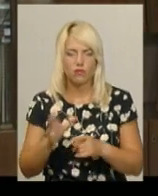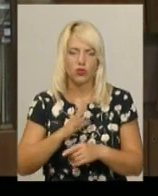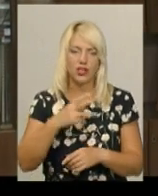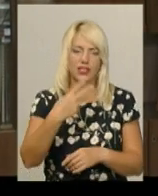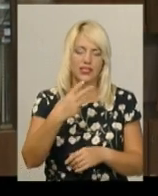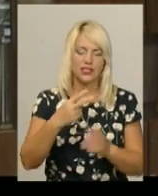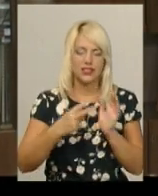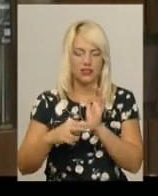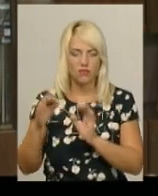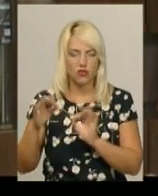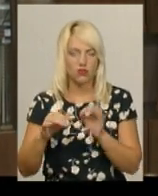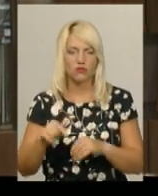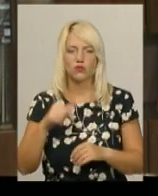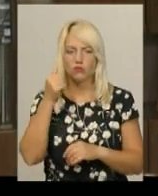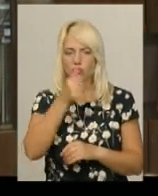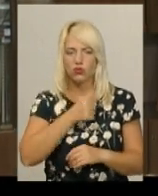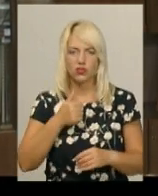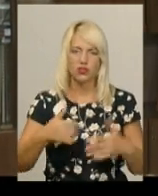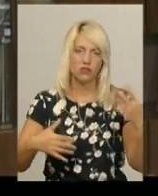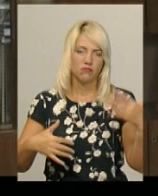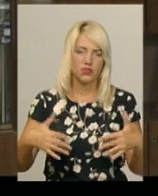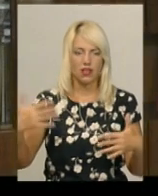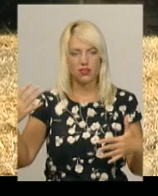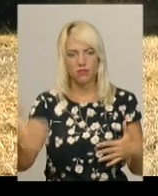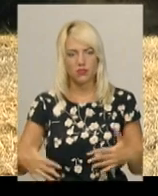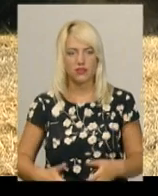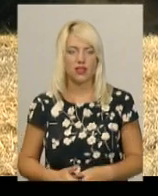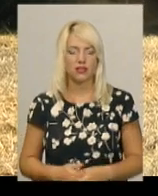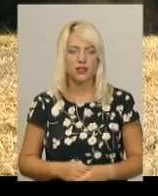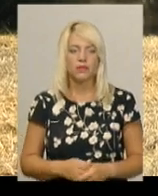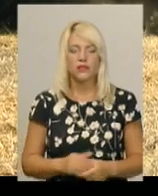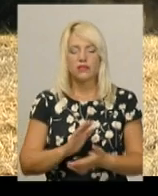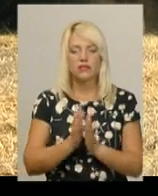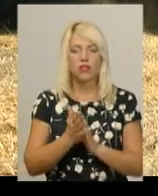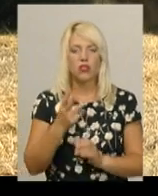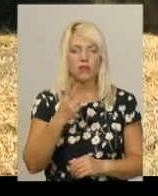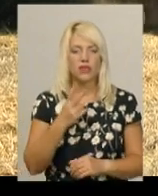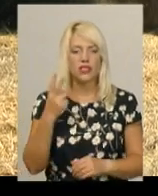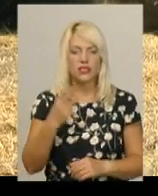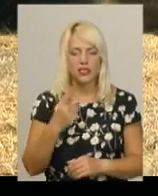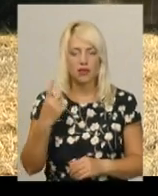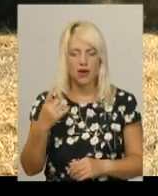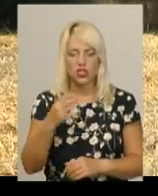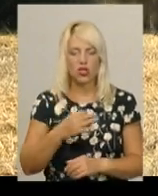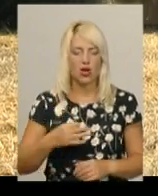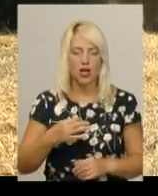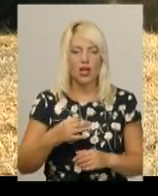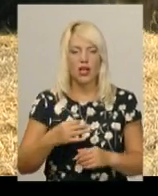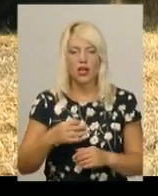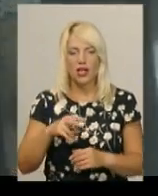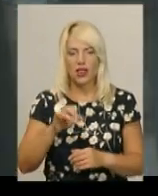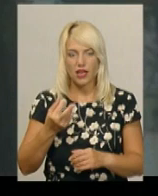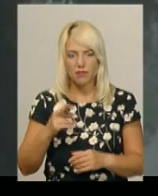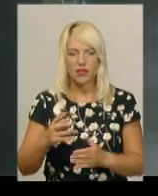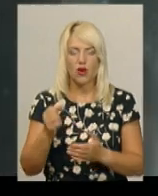відсотків, то в цьому році це відношення 50 на 50. Станом на 31 липня в області обмолотили ранніх зернових на 42